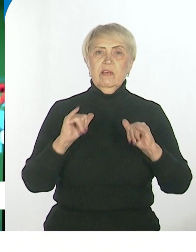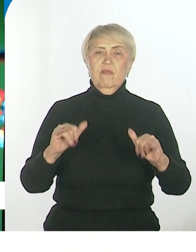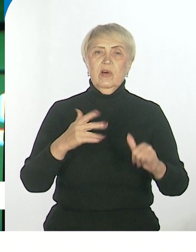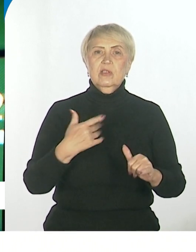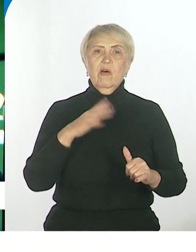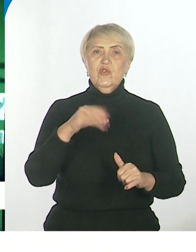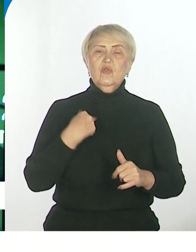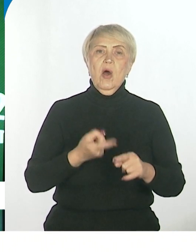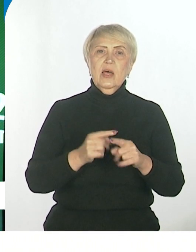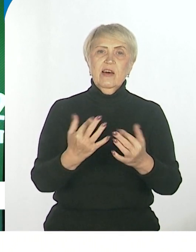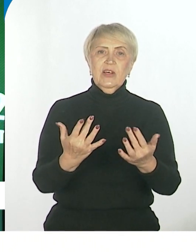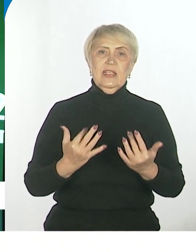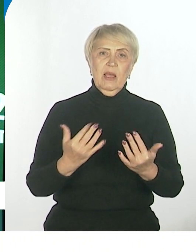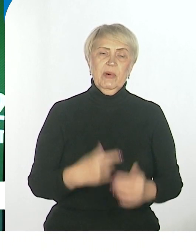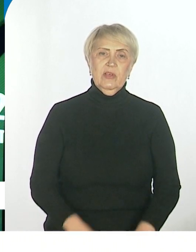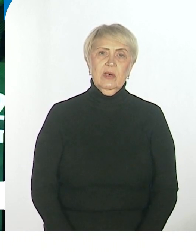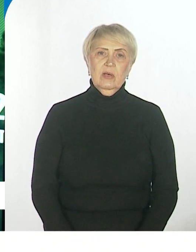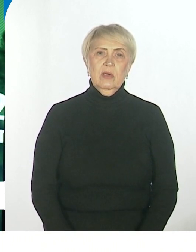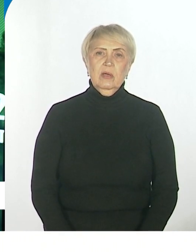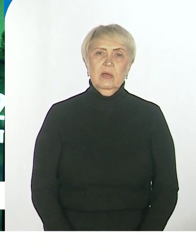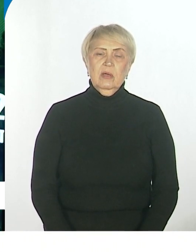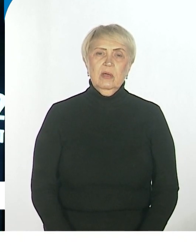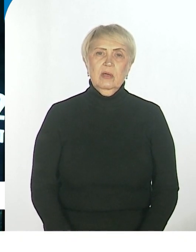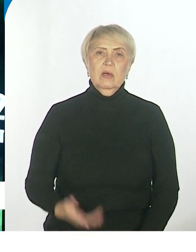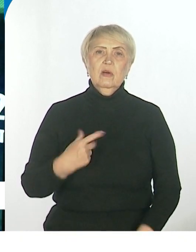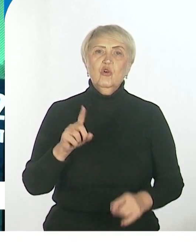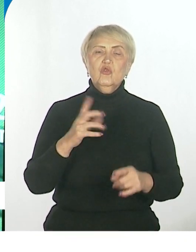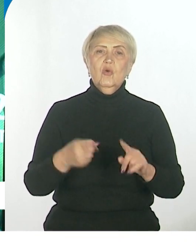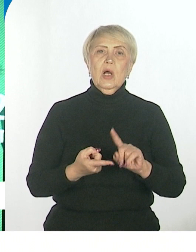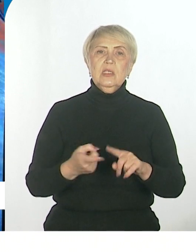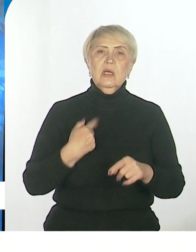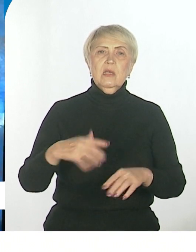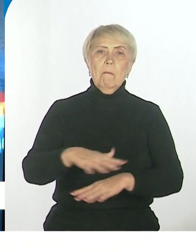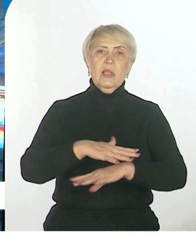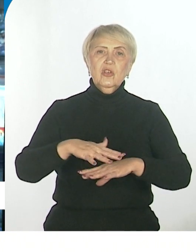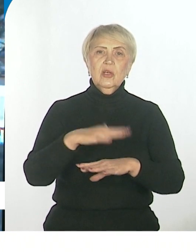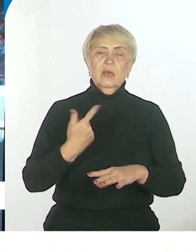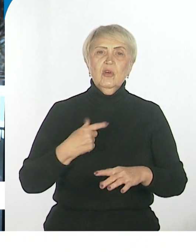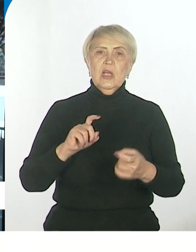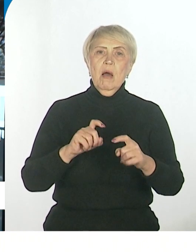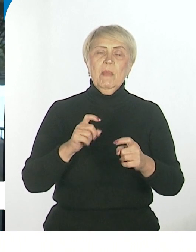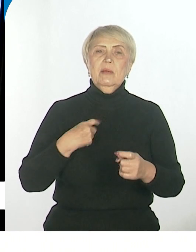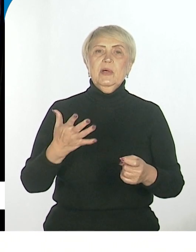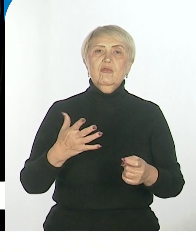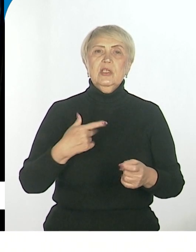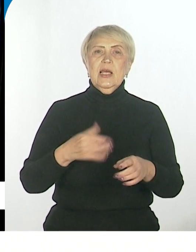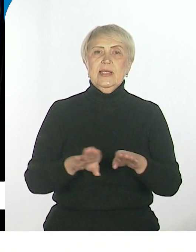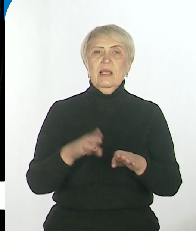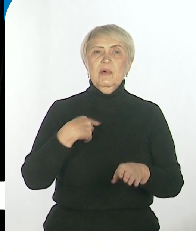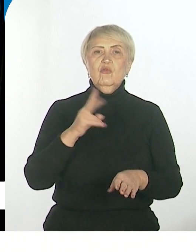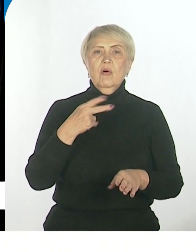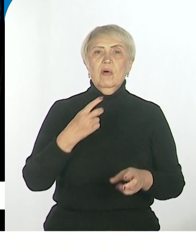Все, что касается какого-то мониторинга площадей, борьбы с теми же браконьерами, доставки каких-то